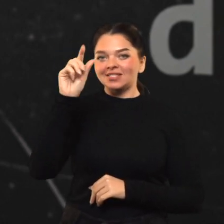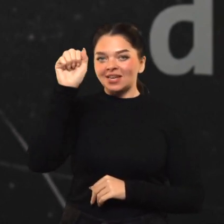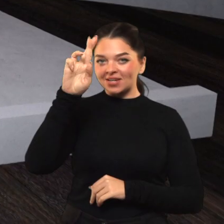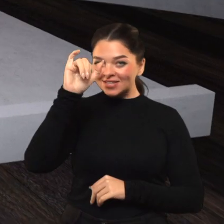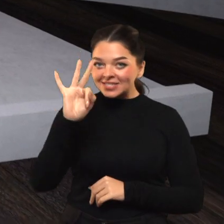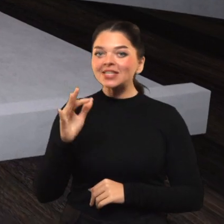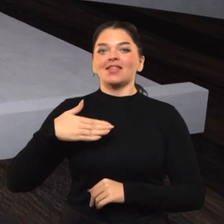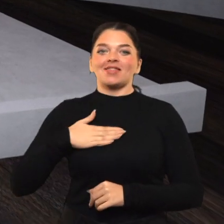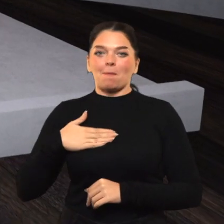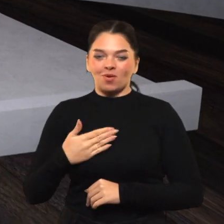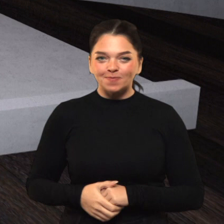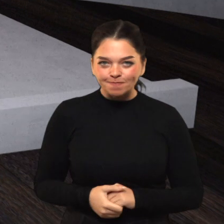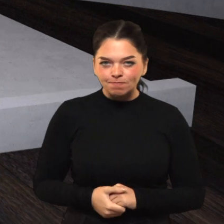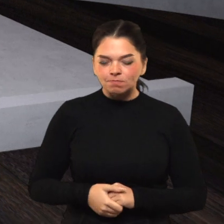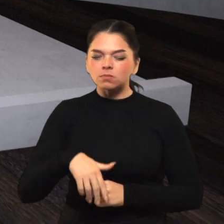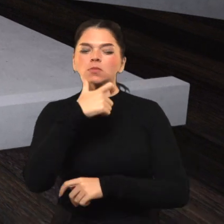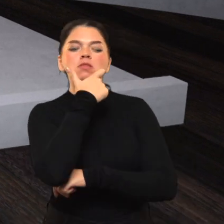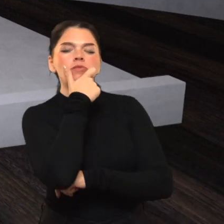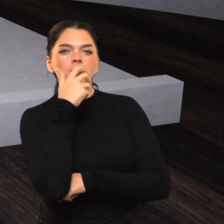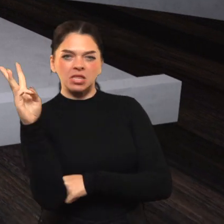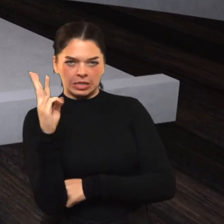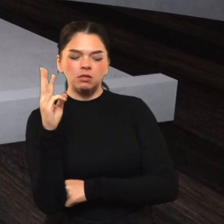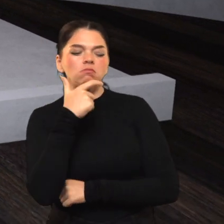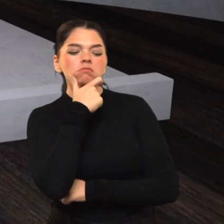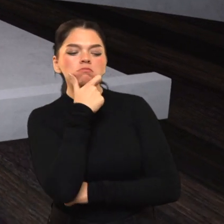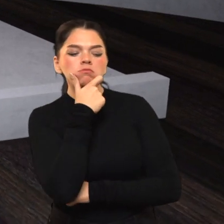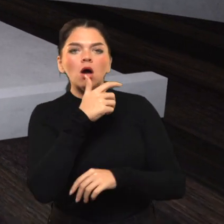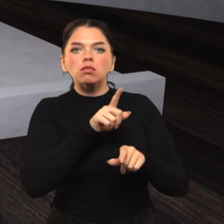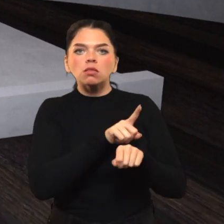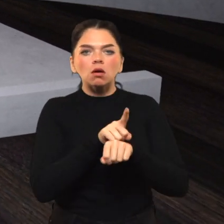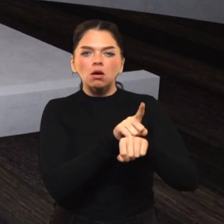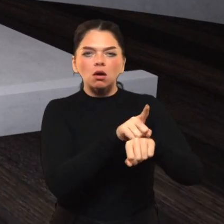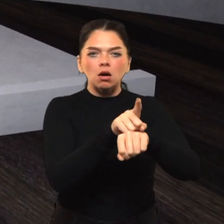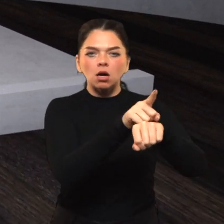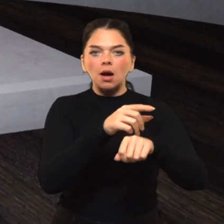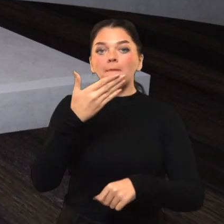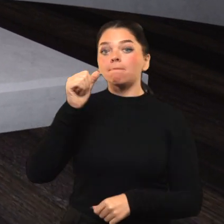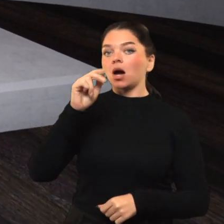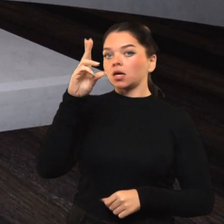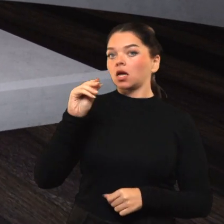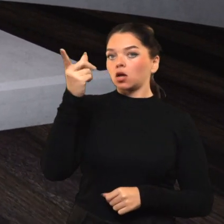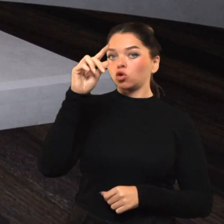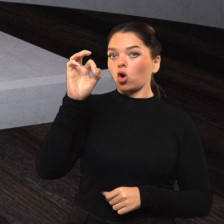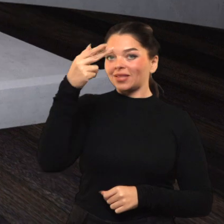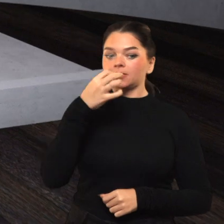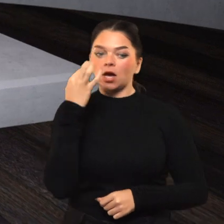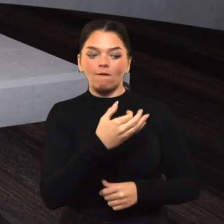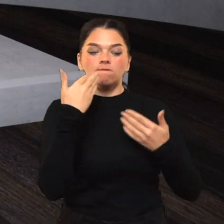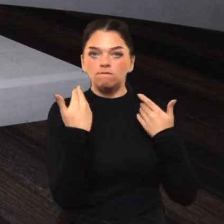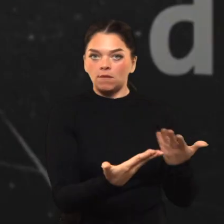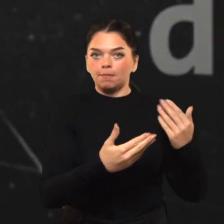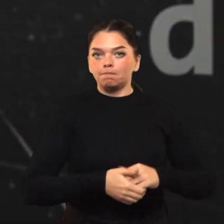Napoleonas. Jūs žiūri paradą, ten važiuoja tankai ir Aleksas, Mekadonietis, sako, va,